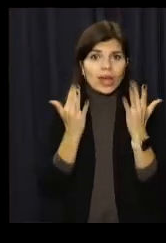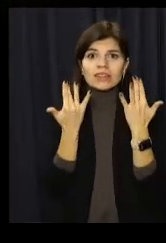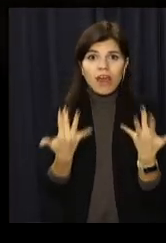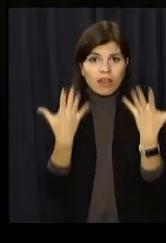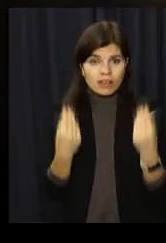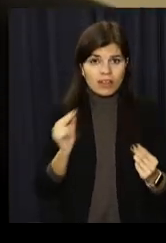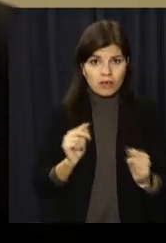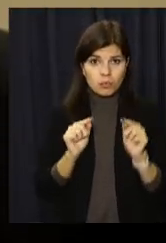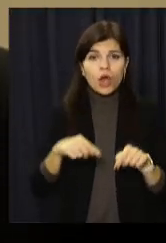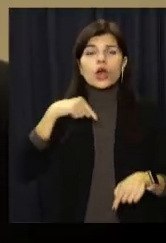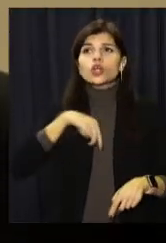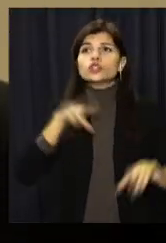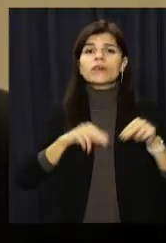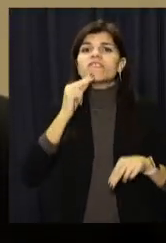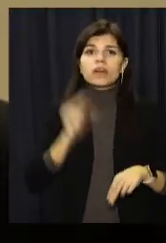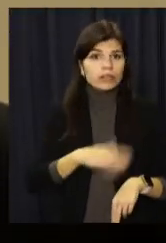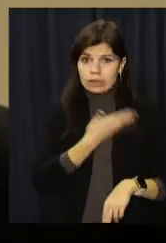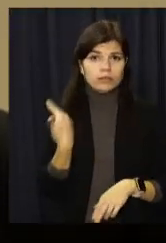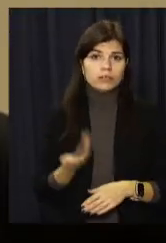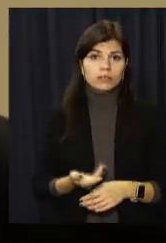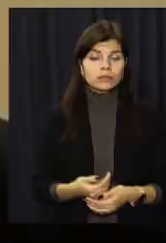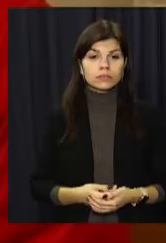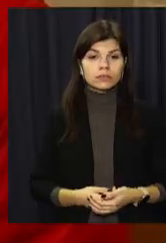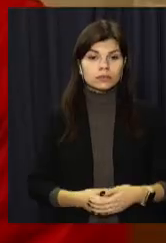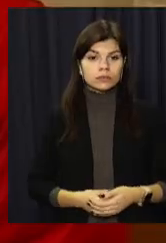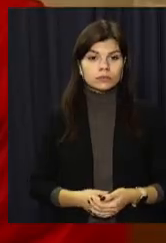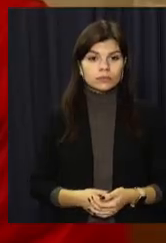пенсіонаті лише кілька днів. Винною себе не вважає.